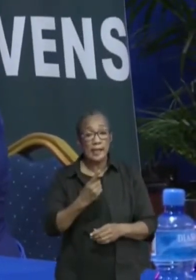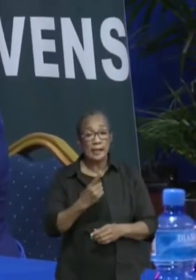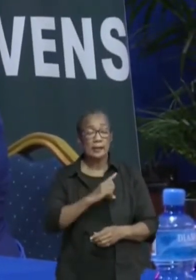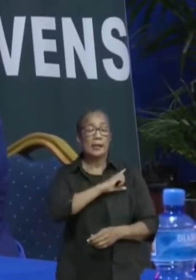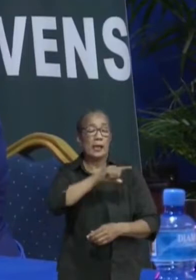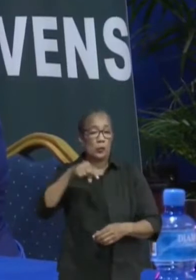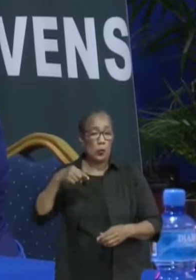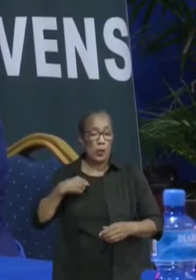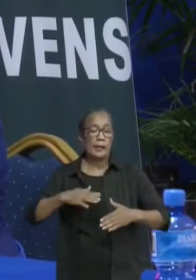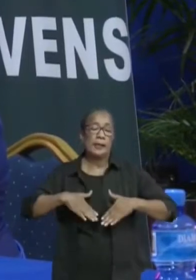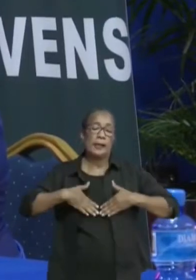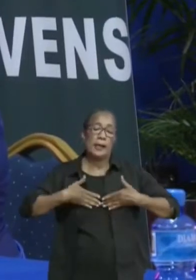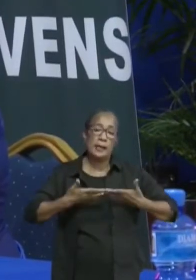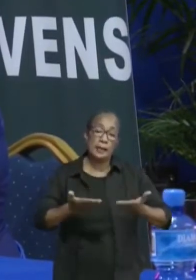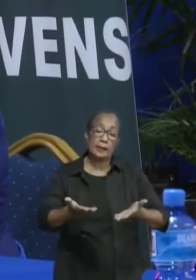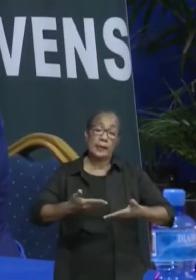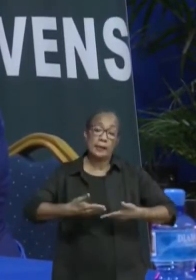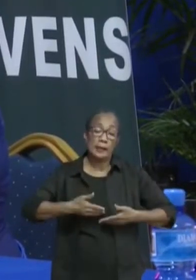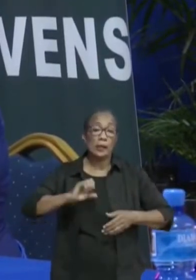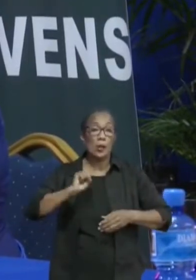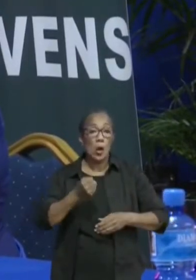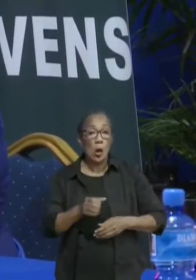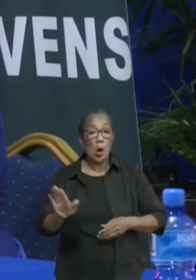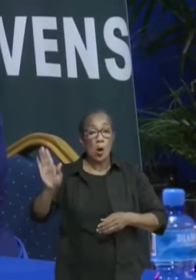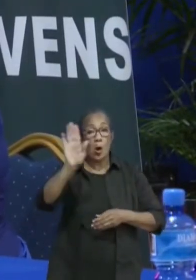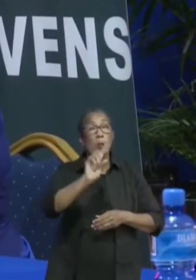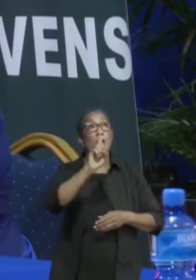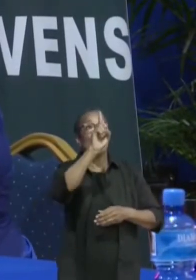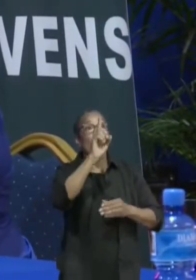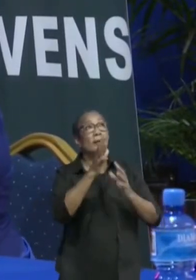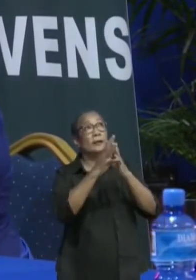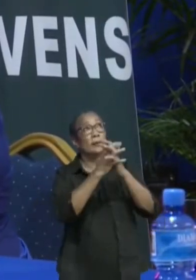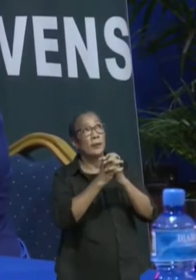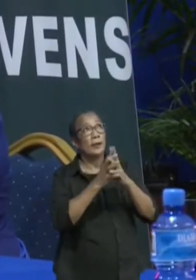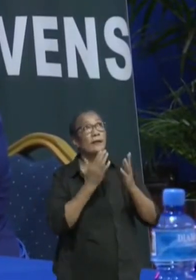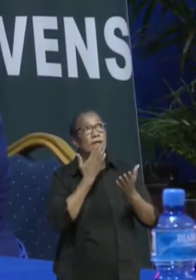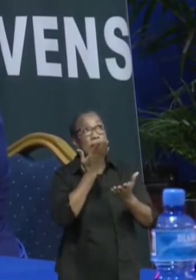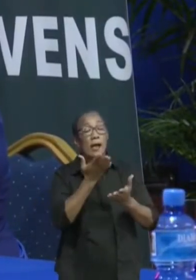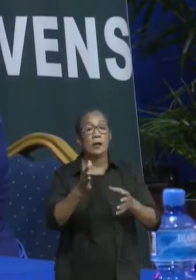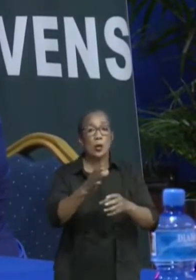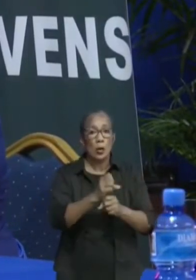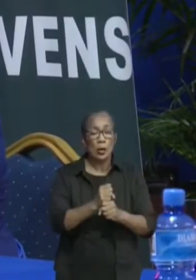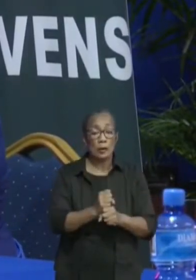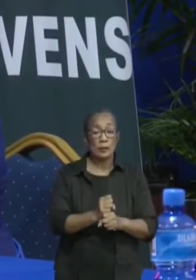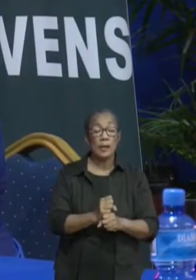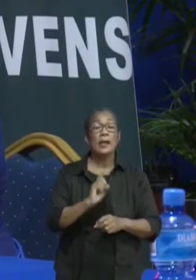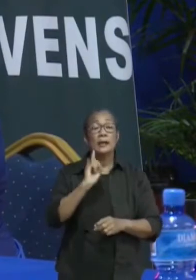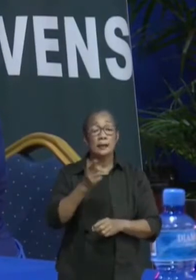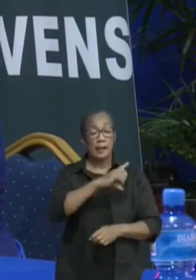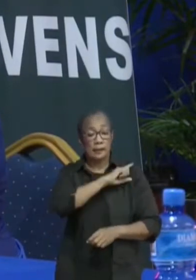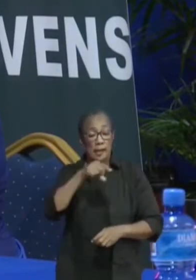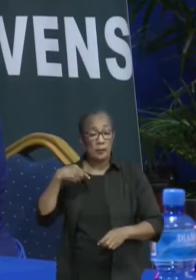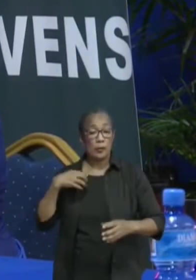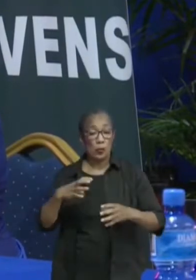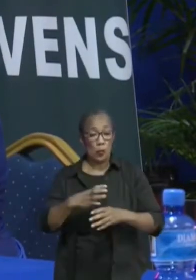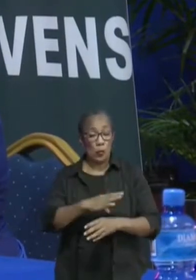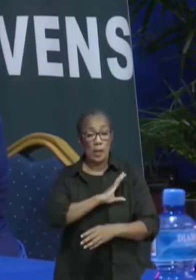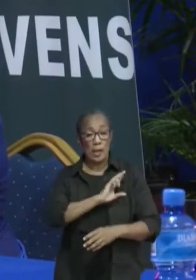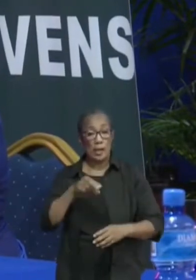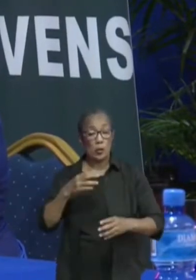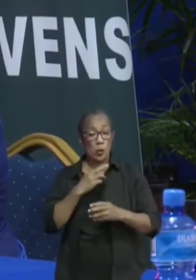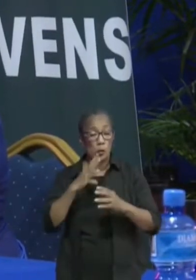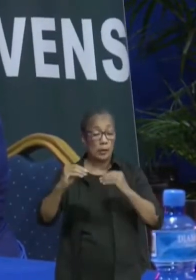gelegenheid moeten hebben om onze Heer en Heiland aan te roepen. Dat hebben wij dus met elkaar nader besproken.